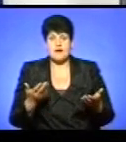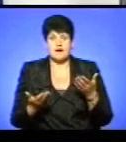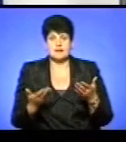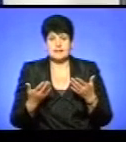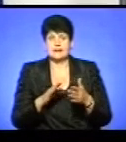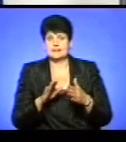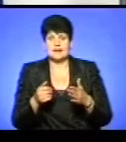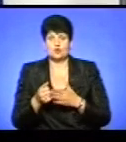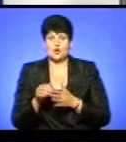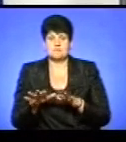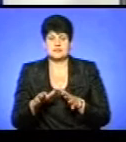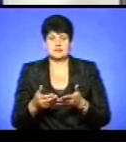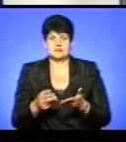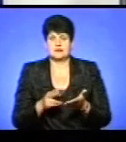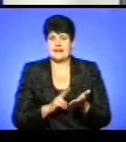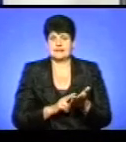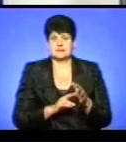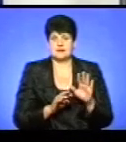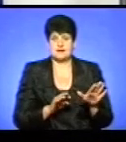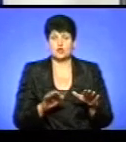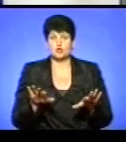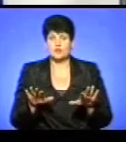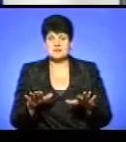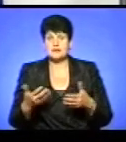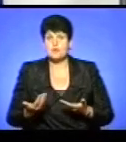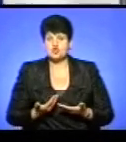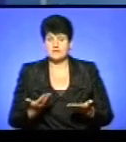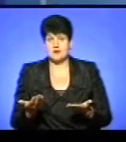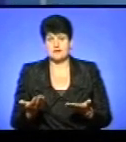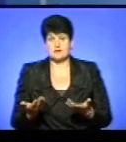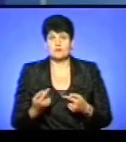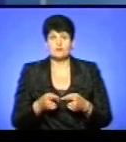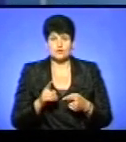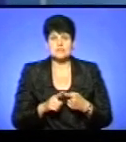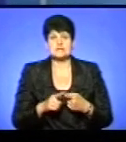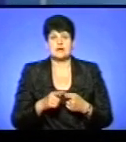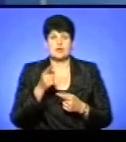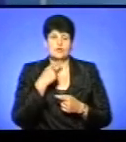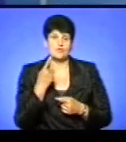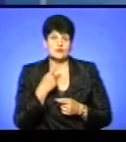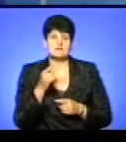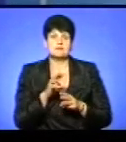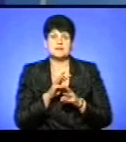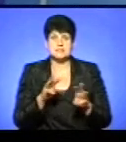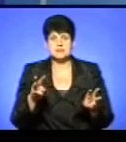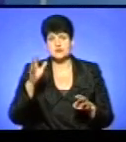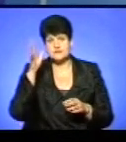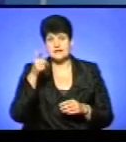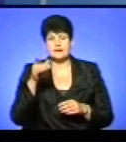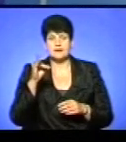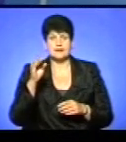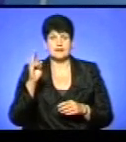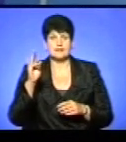місця реєстрації. Не до місця реєстрації, а до місця проживання. Про це, до речі, заявляв і міністр освіти Гриневич.